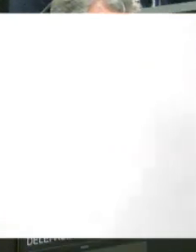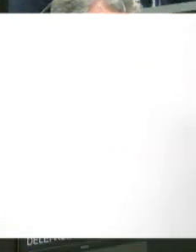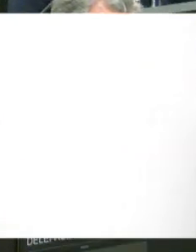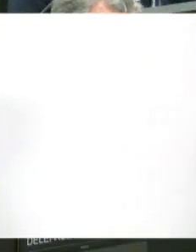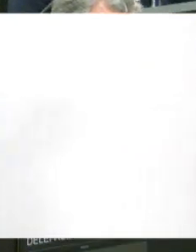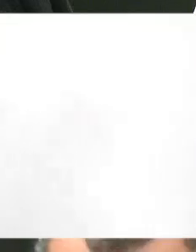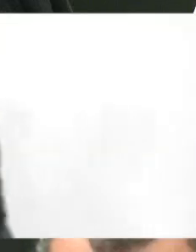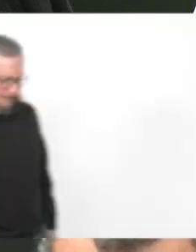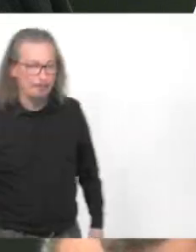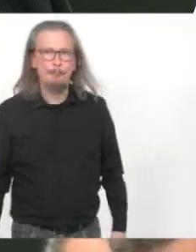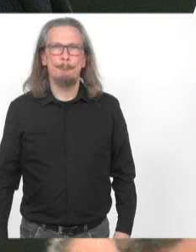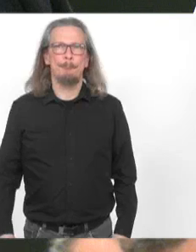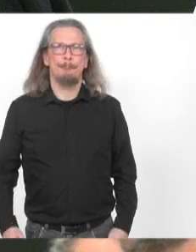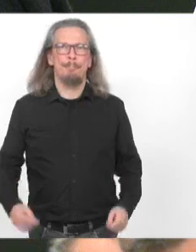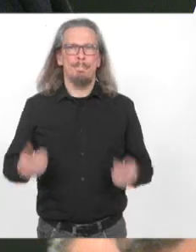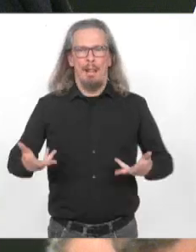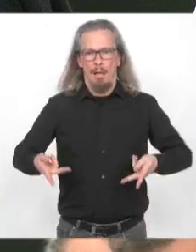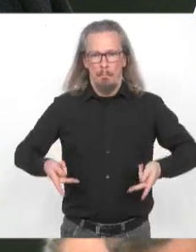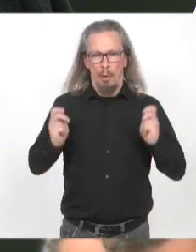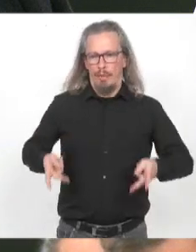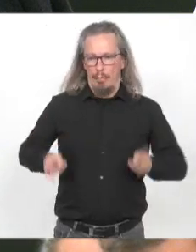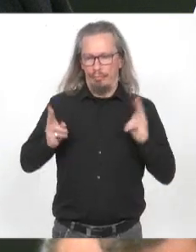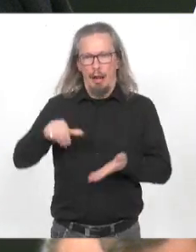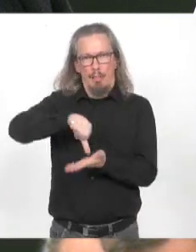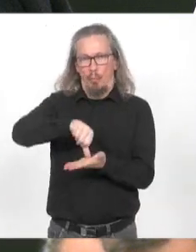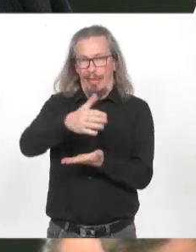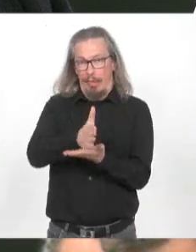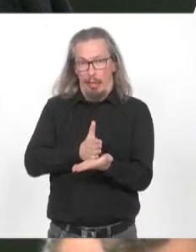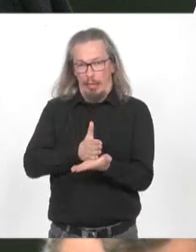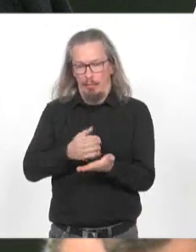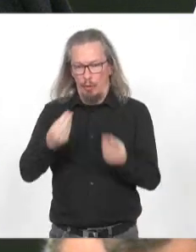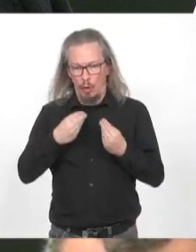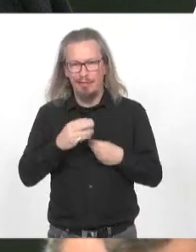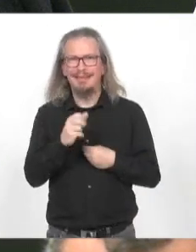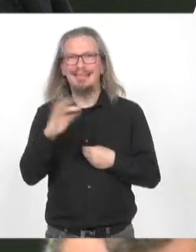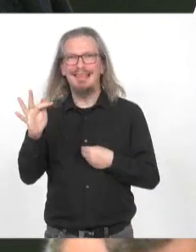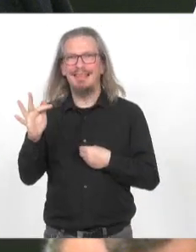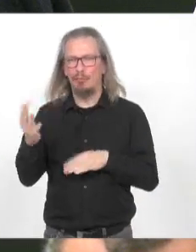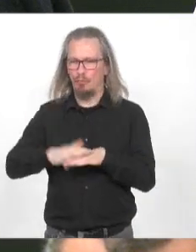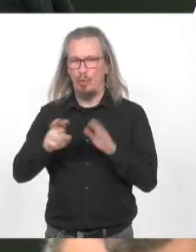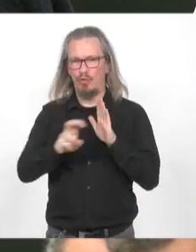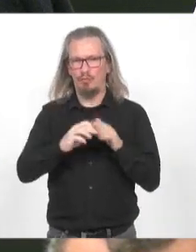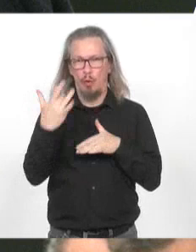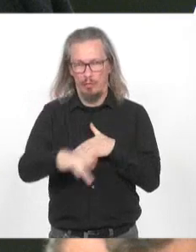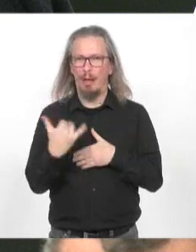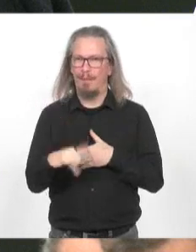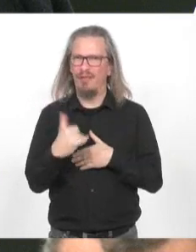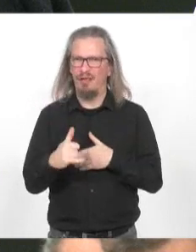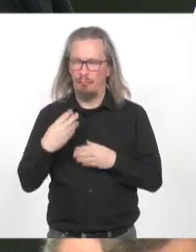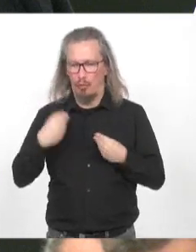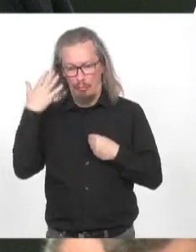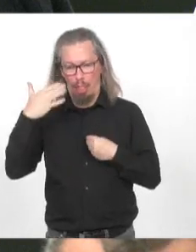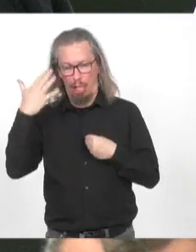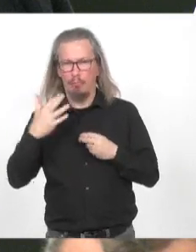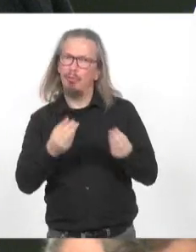mise en oeuvre du SDIT, on est toujours sérieusement en retard sur les transports. Cela nous inquiète. On espère que l reviendrait rapidement avec de vraies